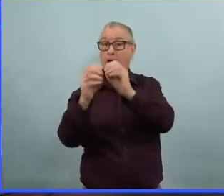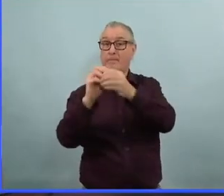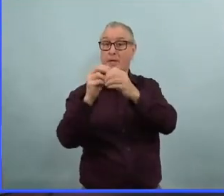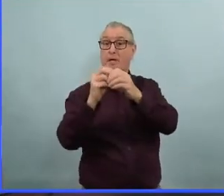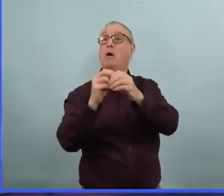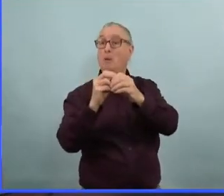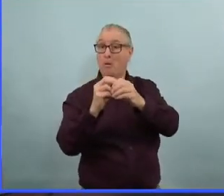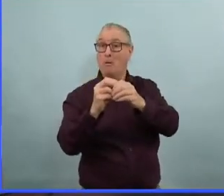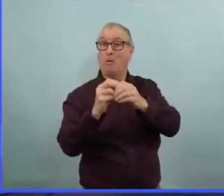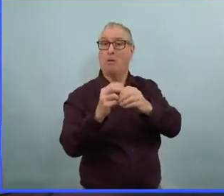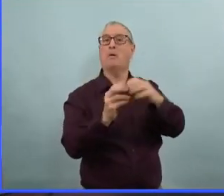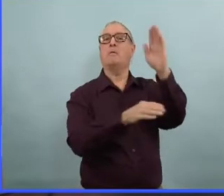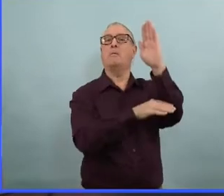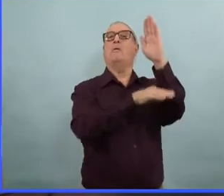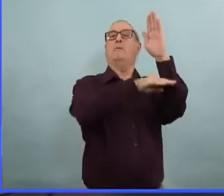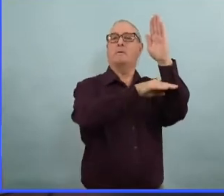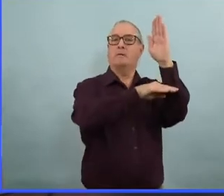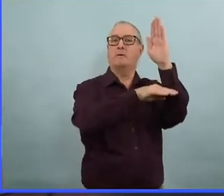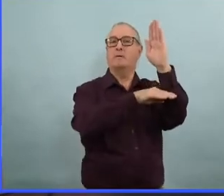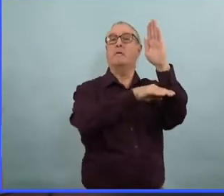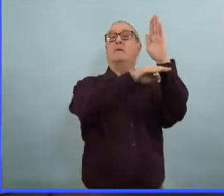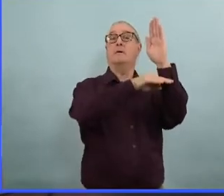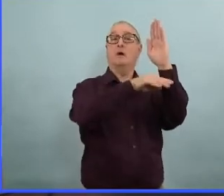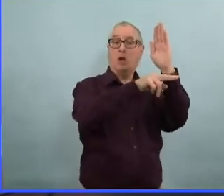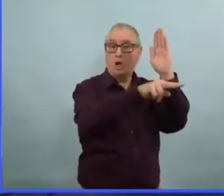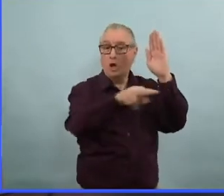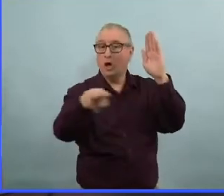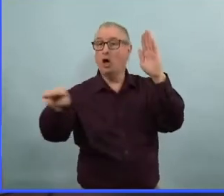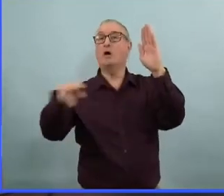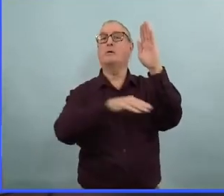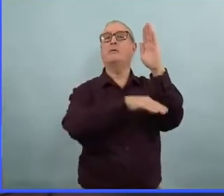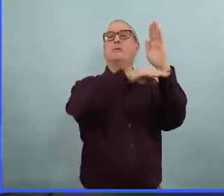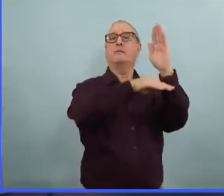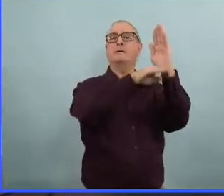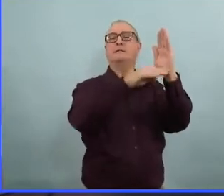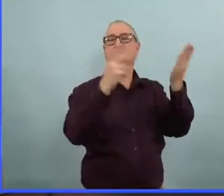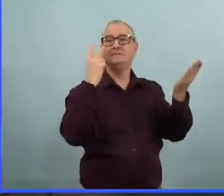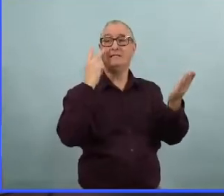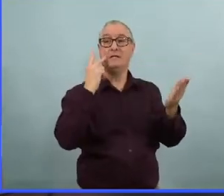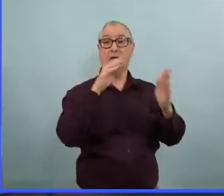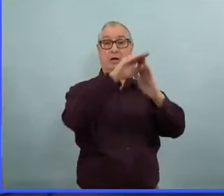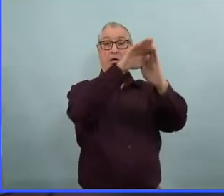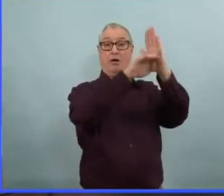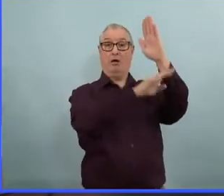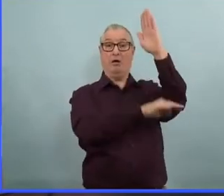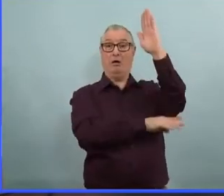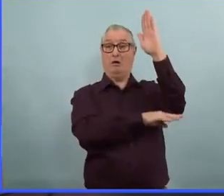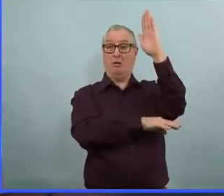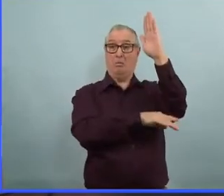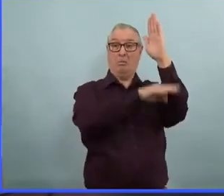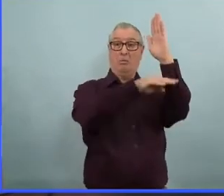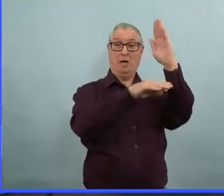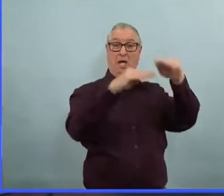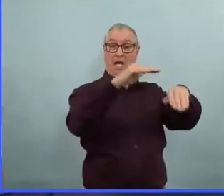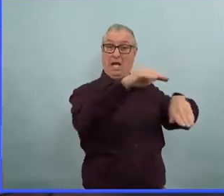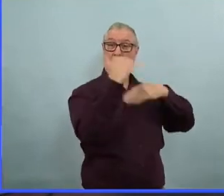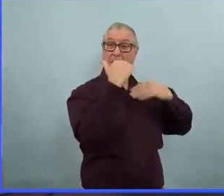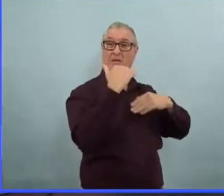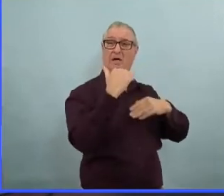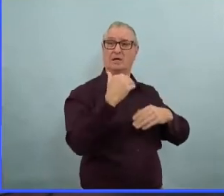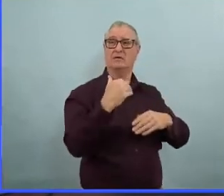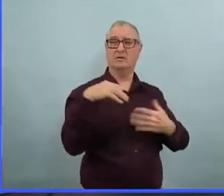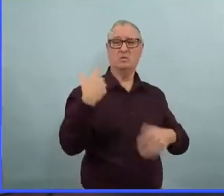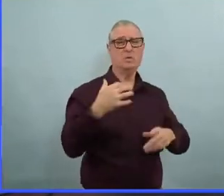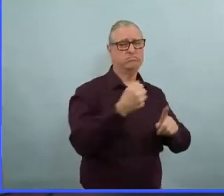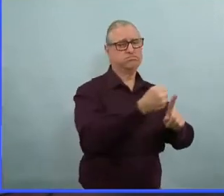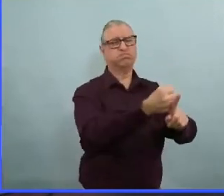les mesures en place, les ordres de santé publique, ils ont tous des effets négatifs sur les gens et nous essayons constamment de trouver cet